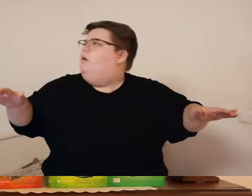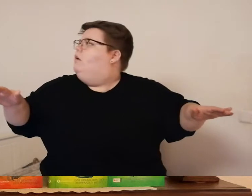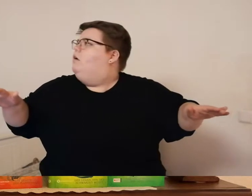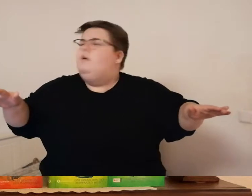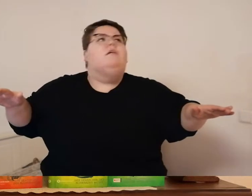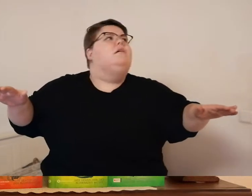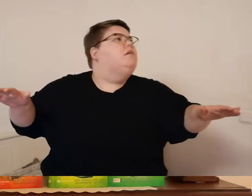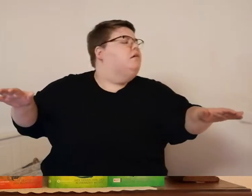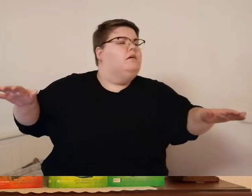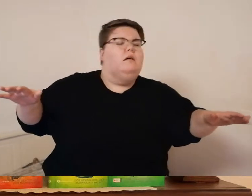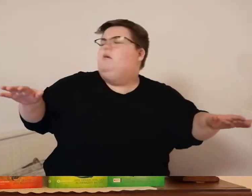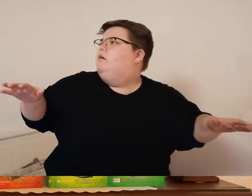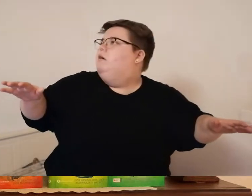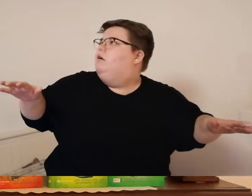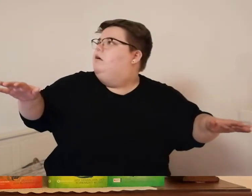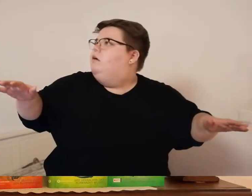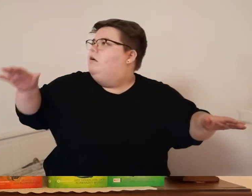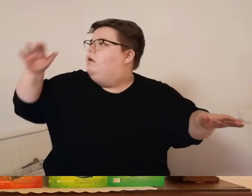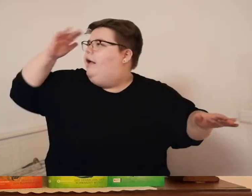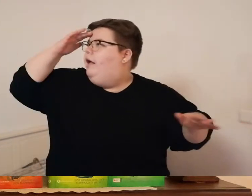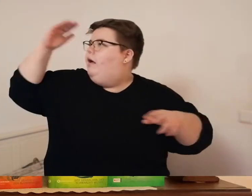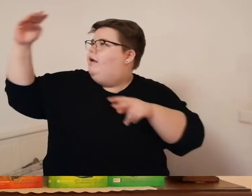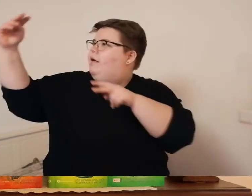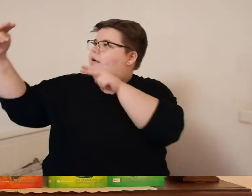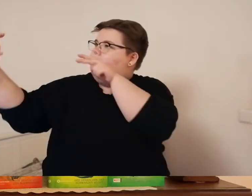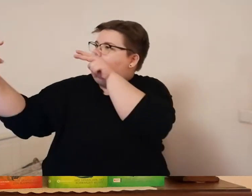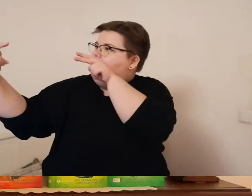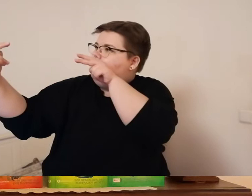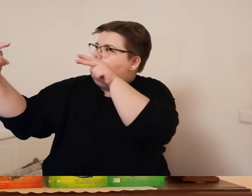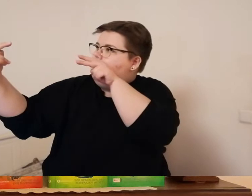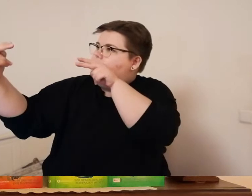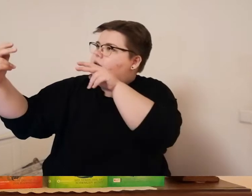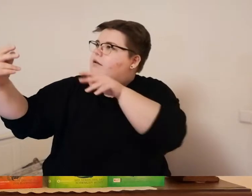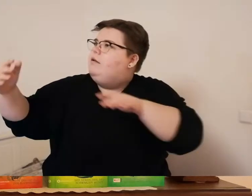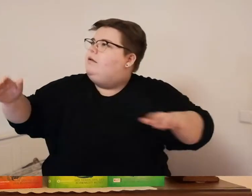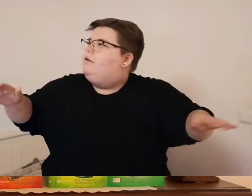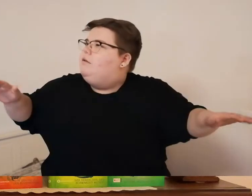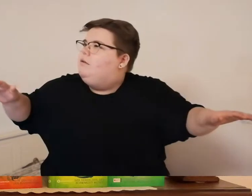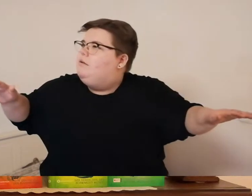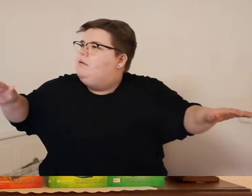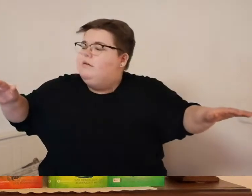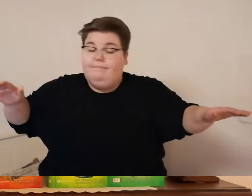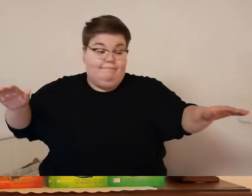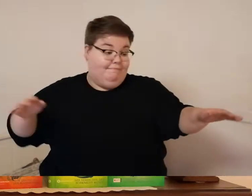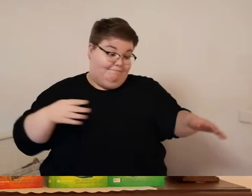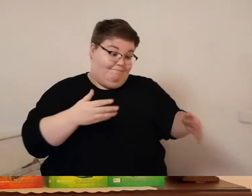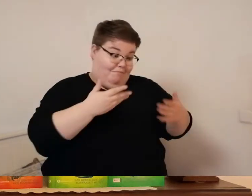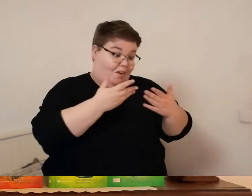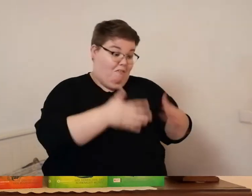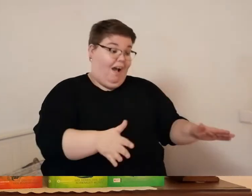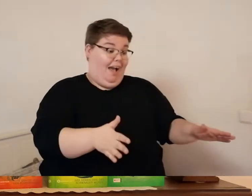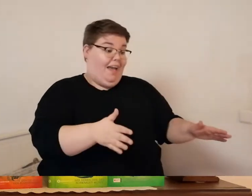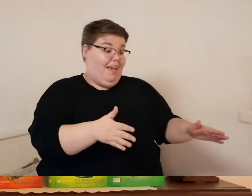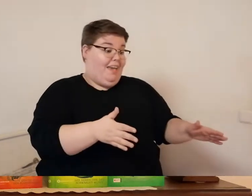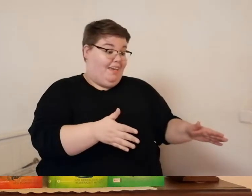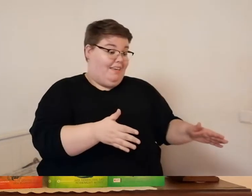dann wurde sein blick klar und er fixierte eric wachsam an du bist wieder frei sagte eric leise und